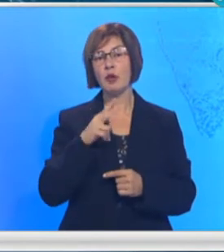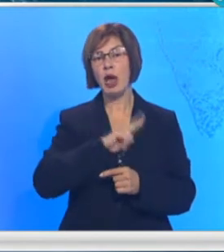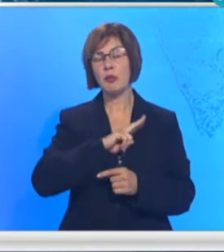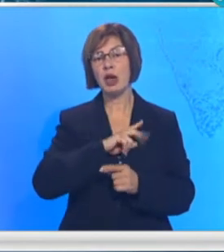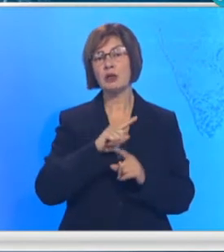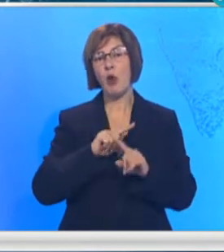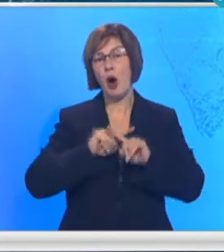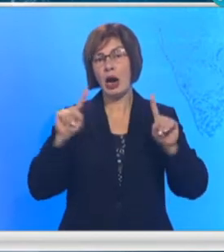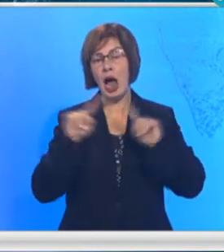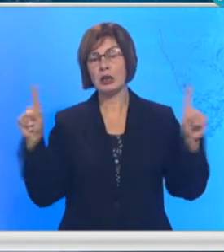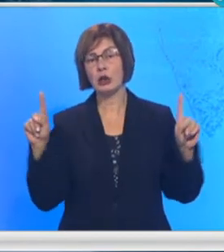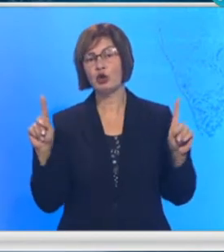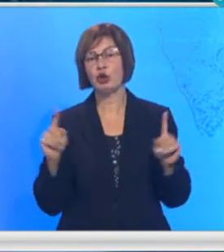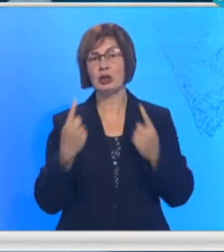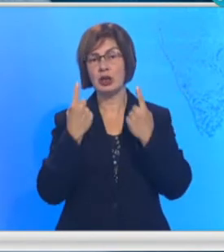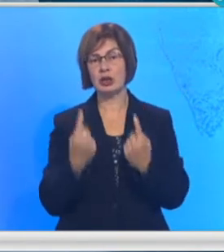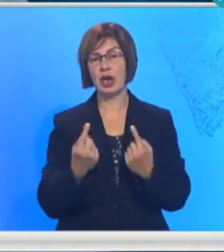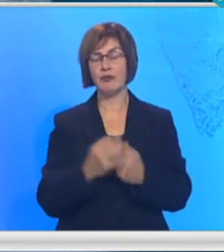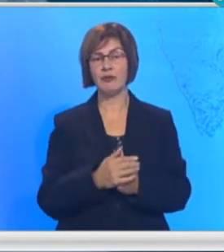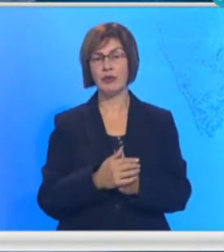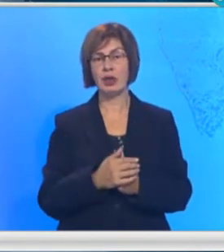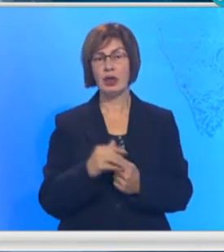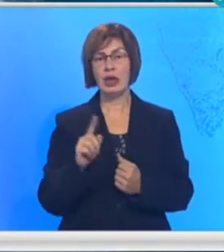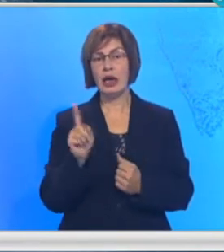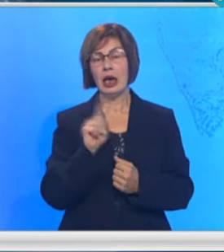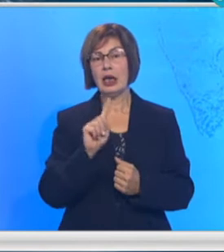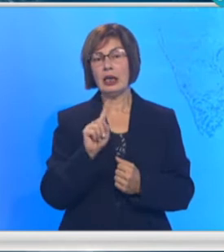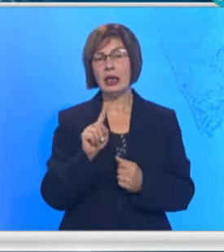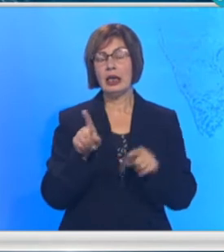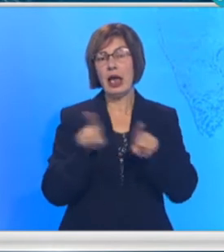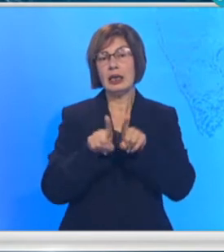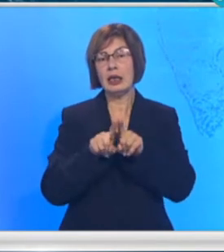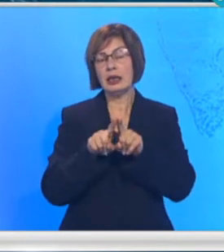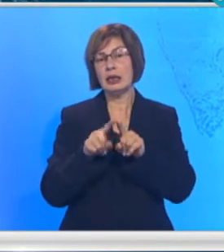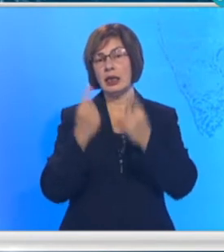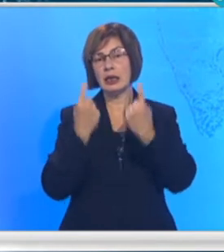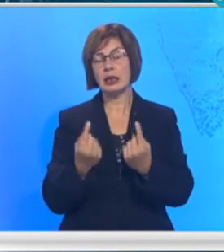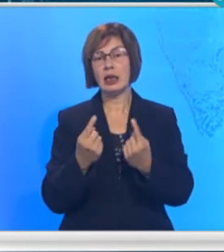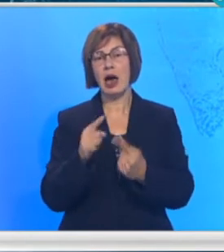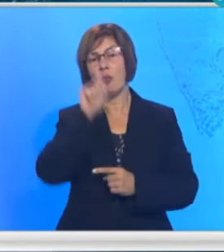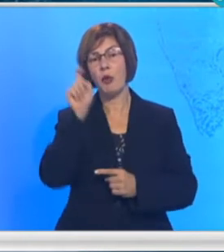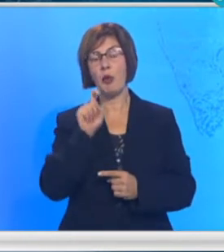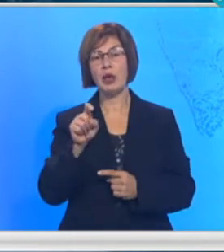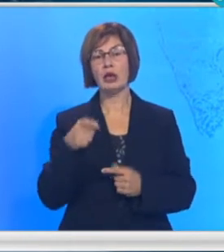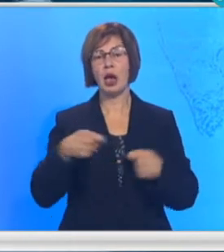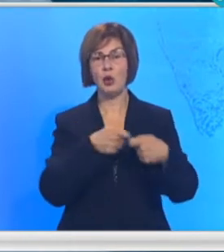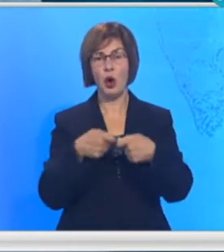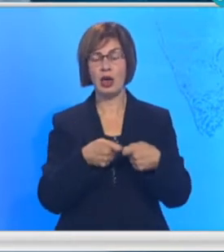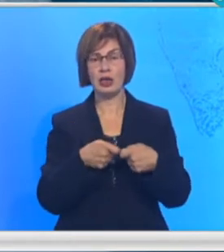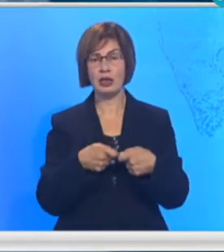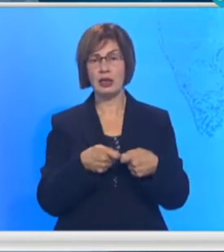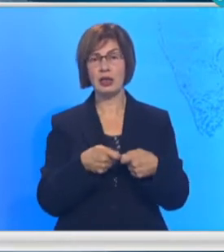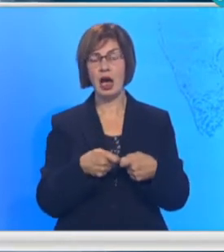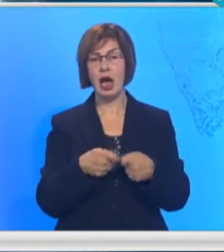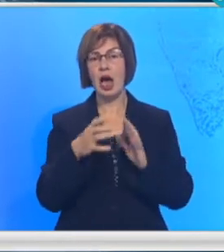različite stave. Tako da nemamo jedinstveni stav po pitanju koalicije. Da li je potrebno,